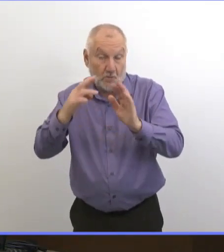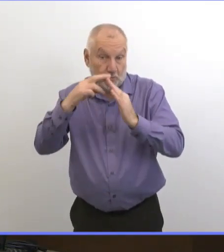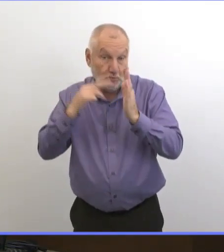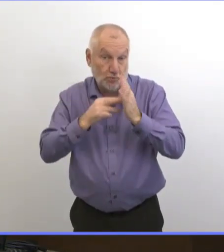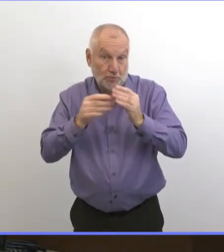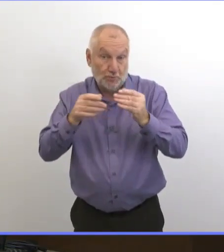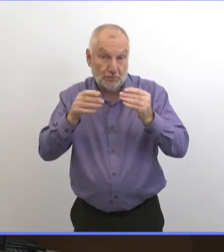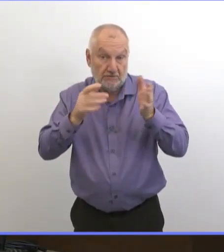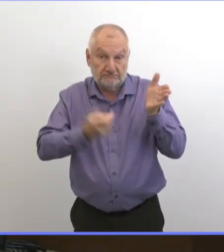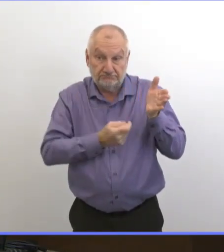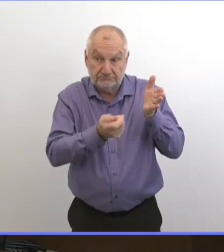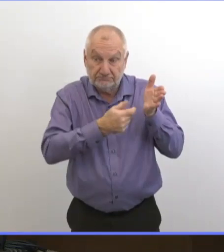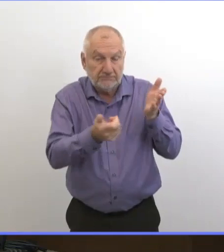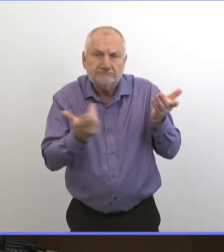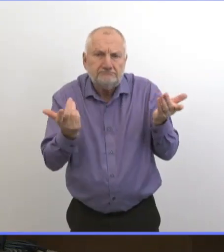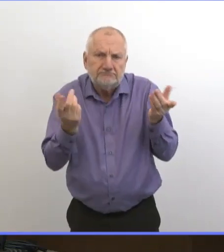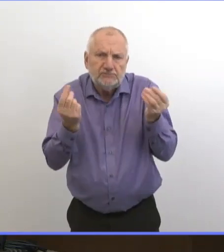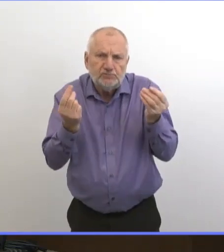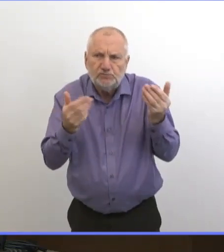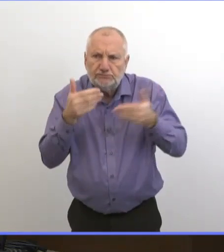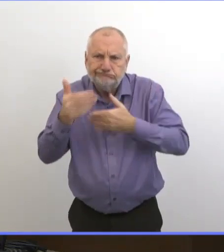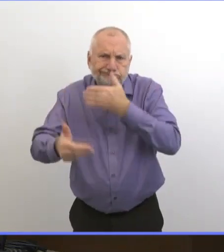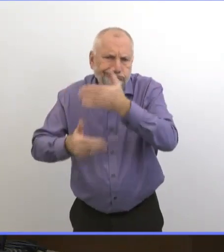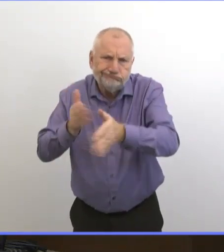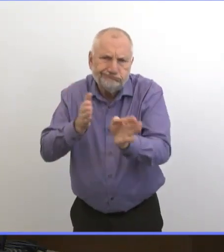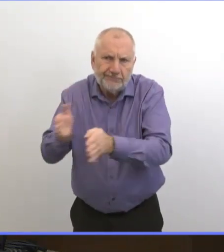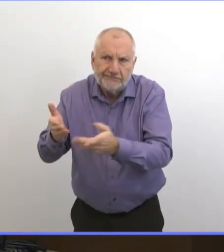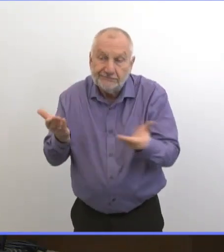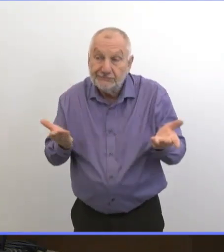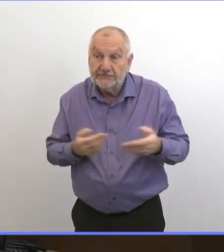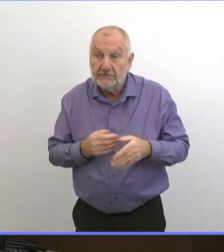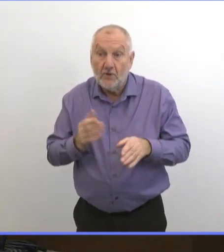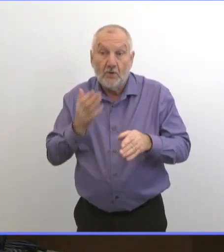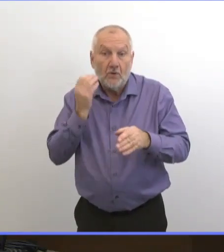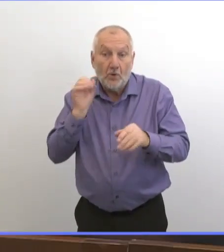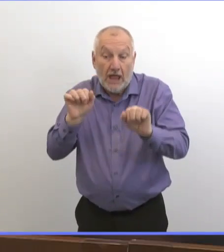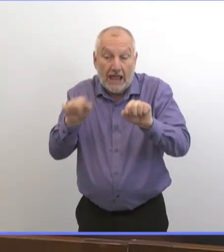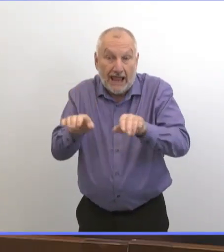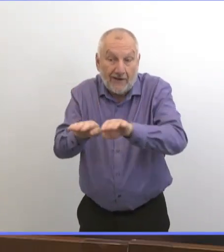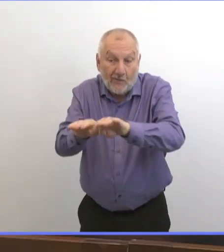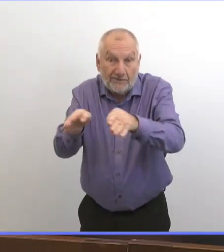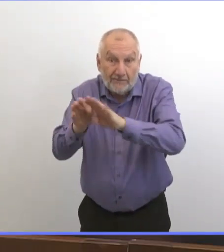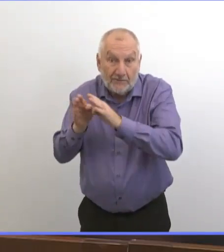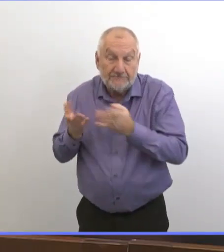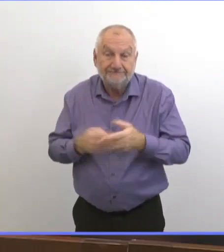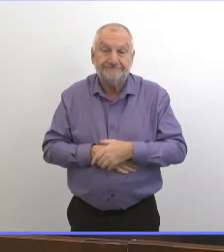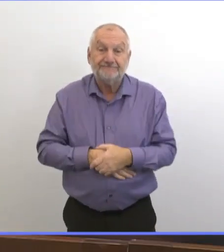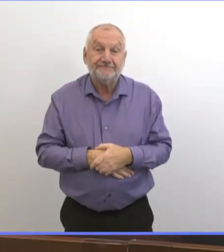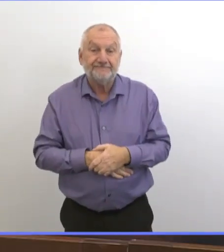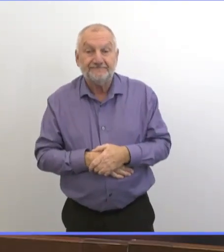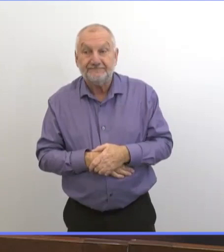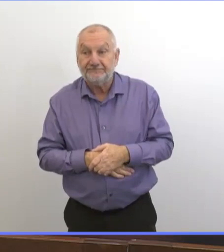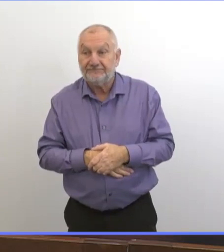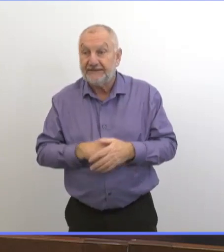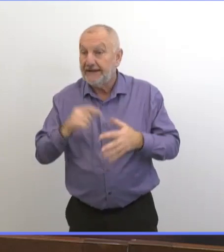Pour pouvoir assouplir les restrictions, qu'est-ce qu'on doit faire pour être prêt quand ces restrictions vont être assouplies ? Il y a plusieurs choses.